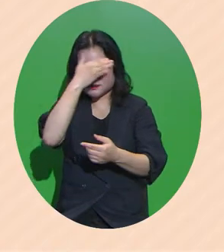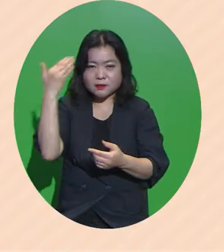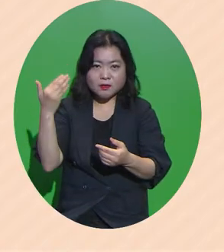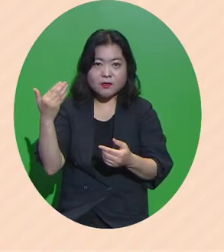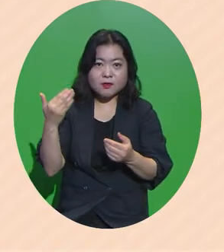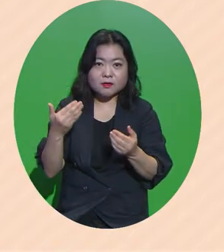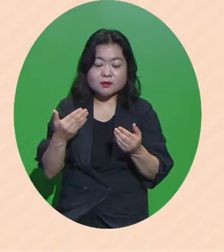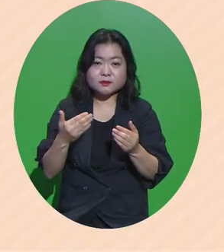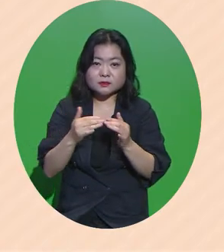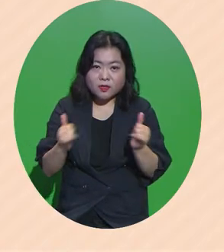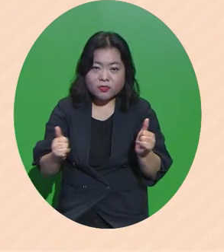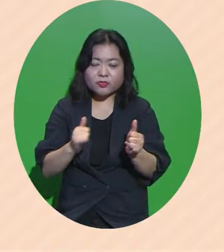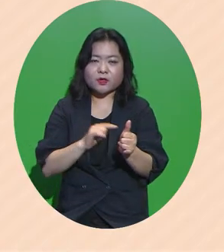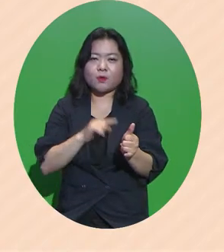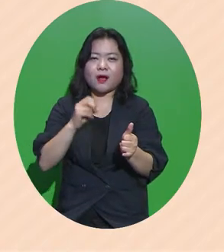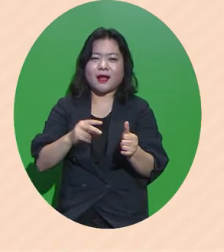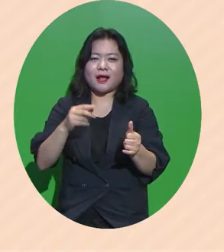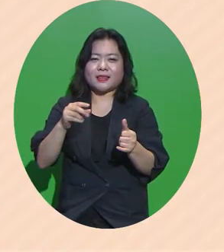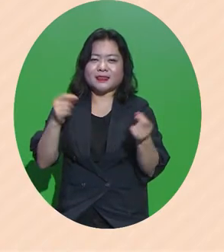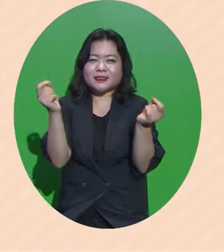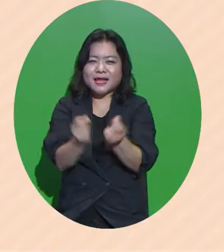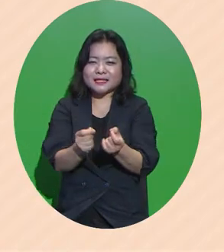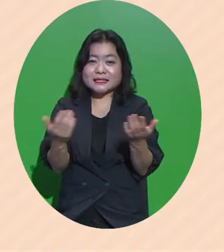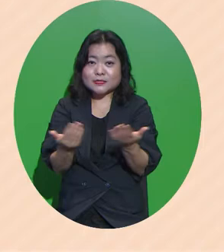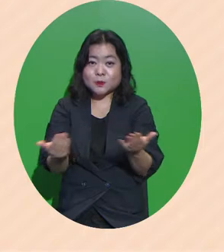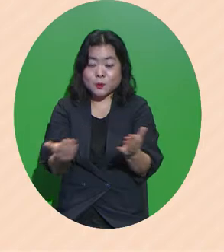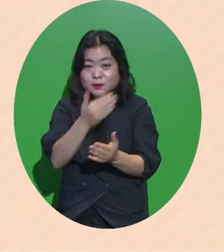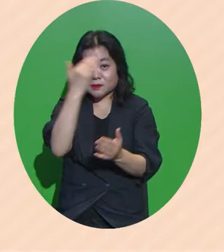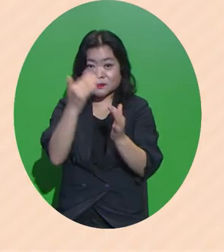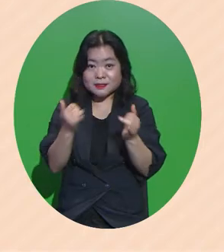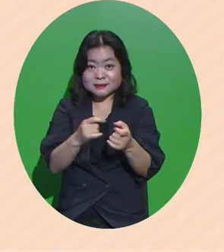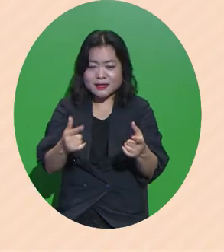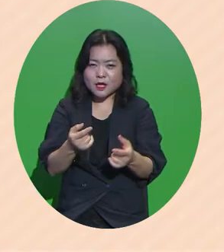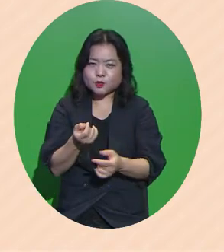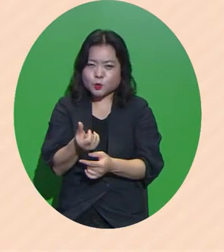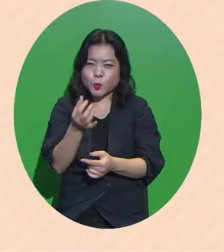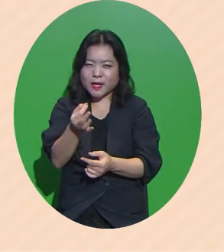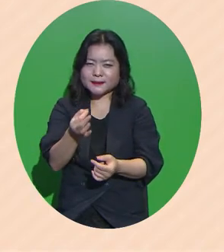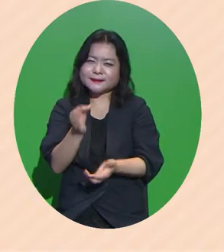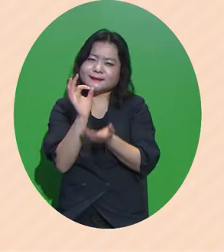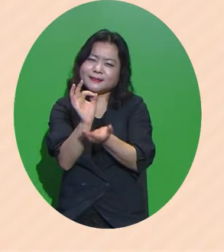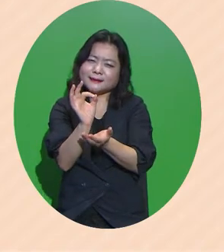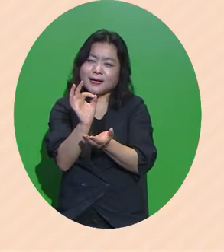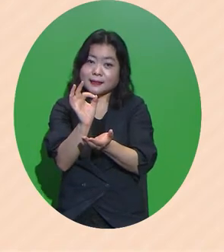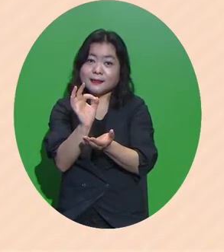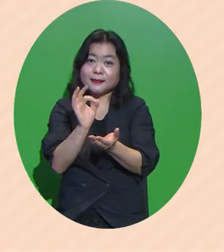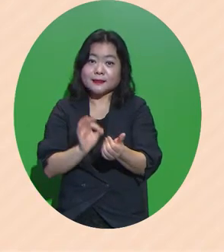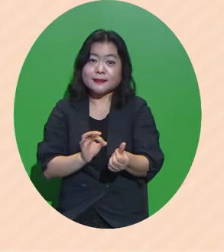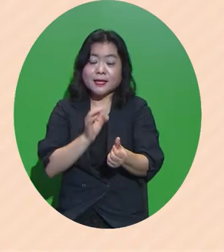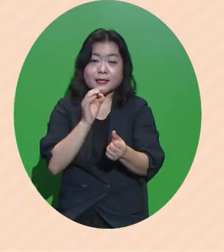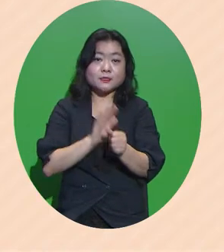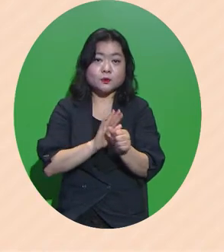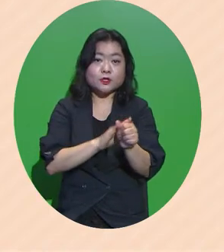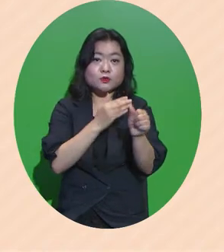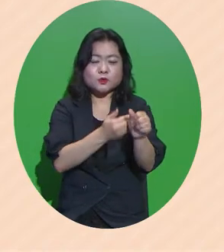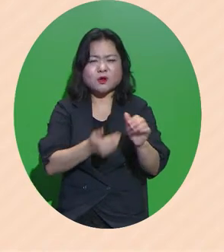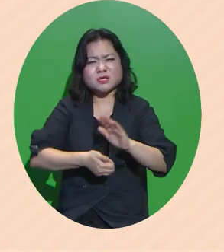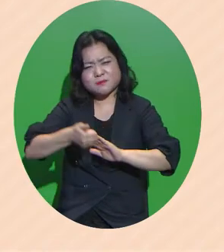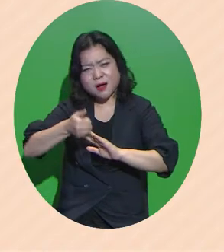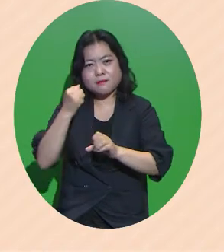단기근로 청년들에게 소액자산 형성을 지원해서 희망사다리가 되고 있습니다